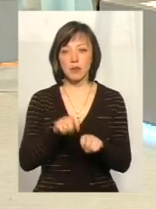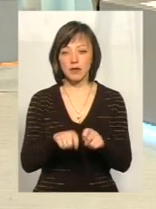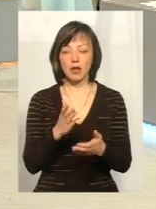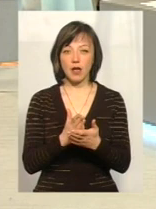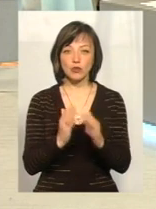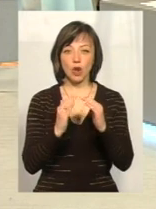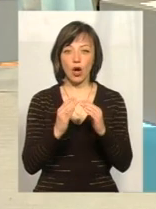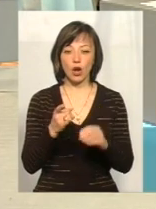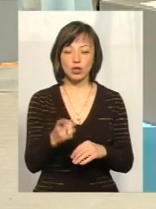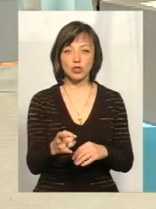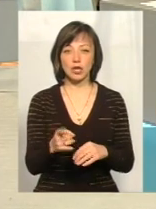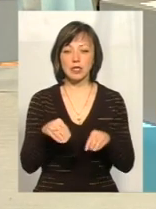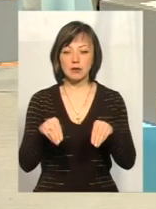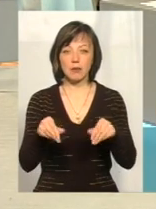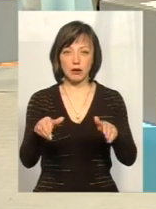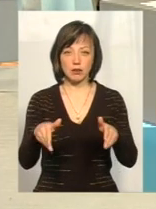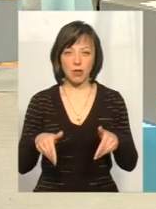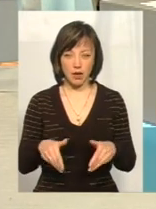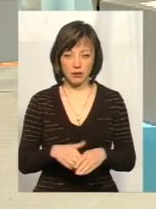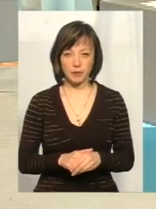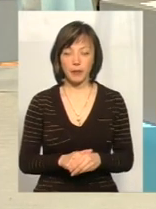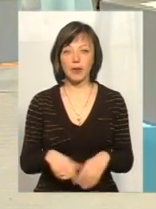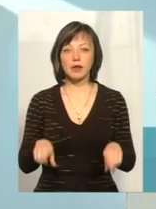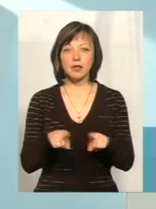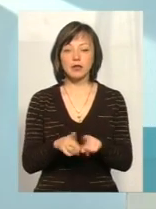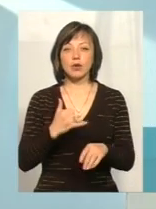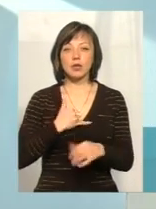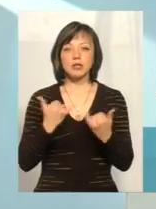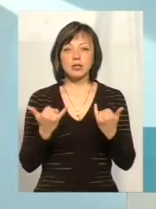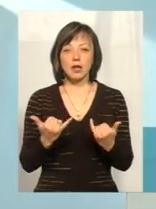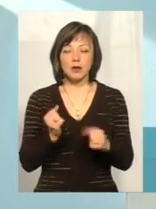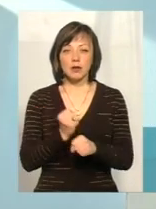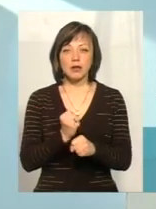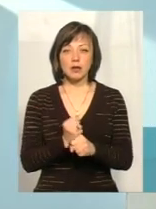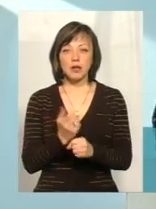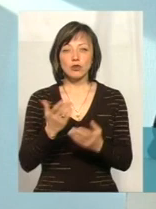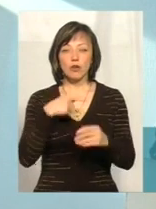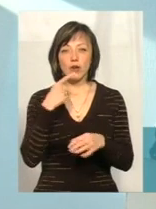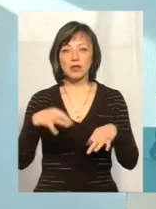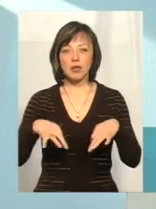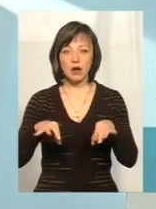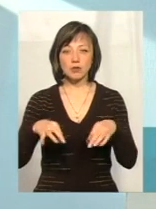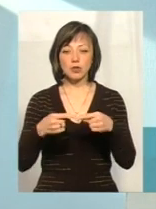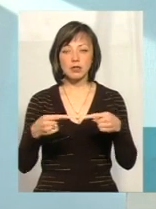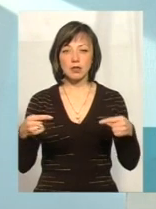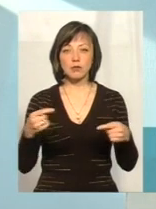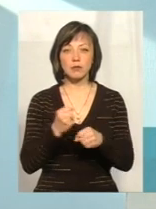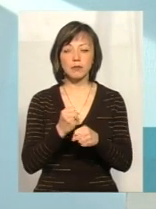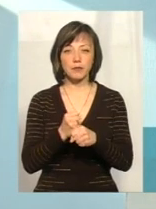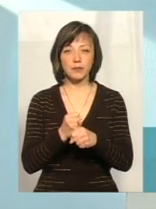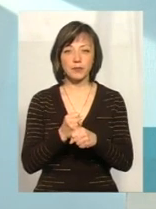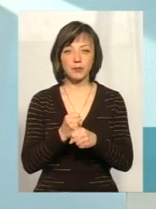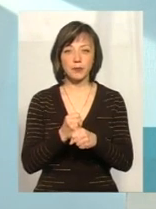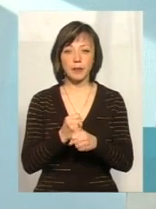наявність гаража і наявність земельної ділянки. Так само в нас зараз функціонує, якщо говорити про транспортні засоби, в нас функціонує